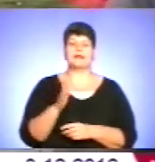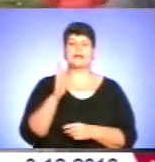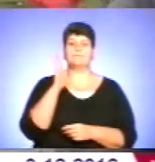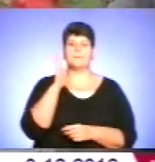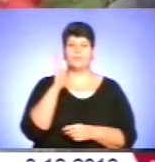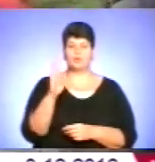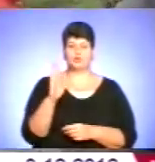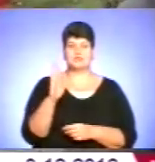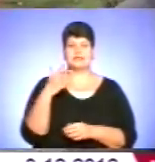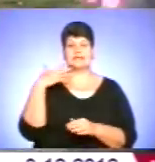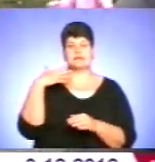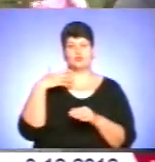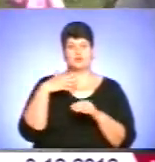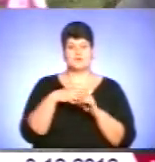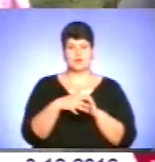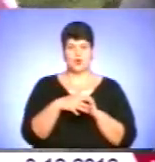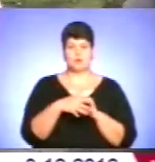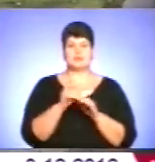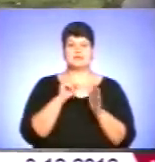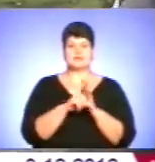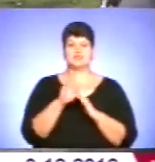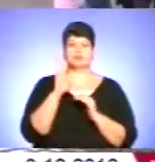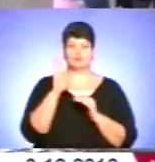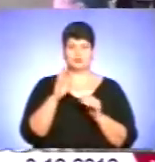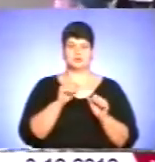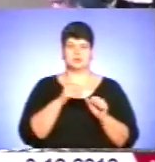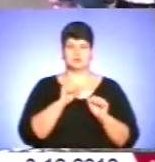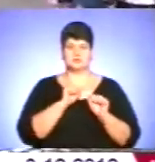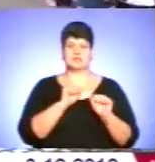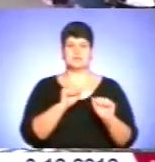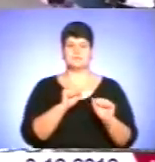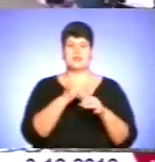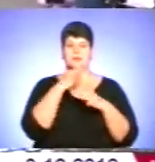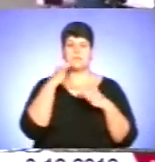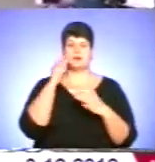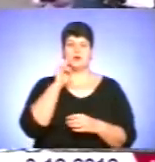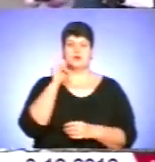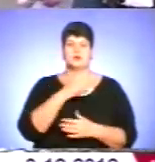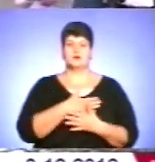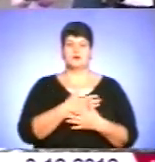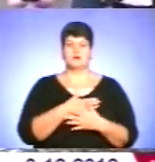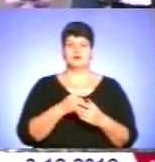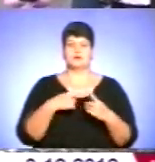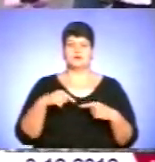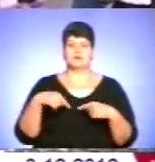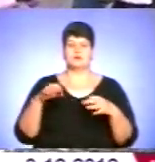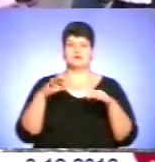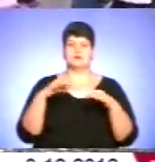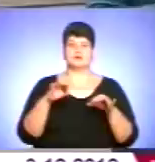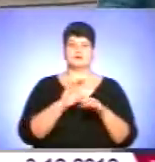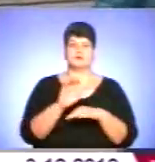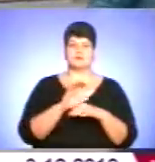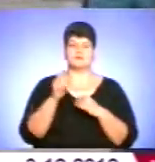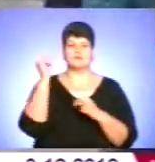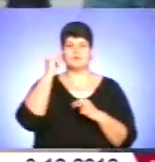освідомленим – значить бути захищеним. Багато молодіжних, громадських організацій, транспортники, виробничники,